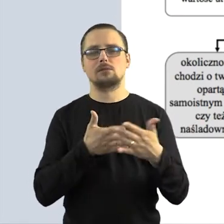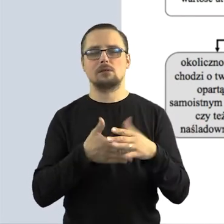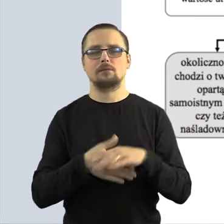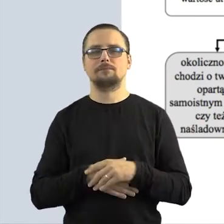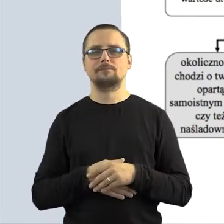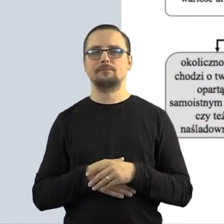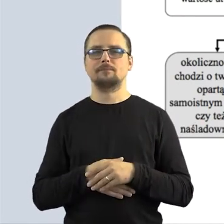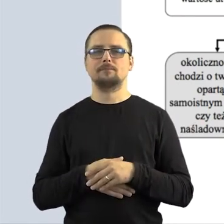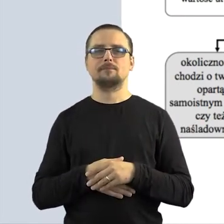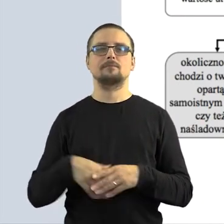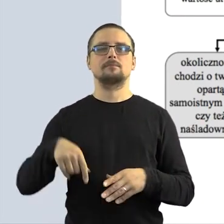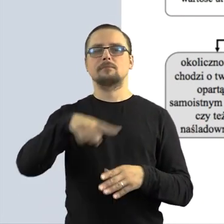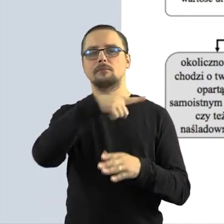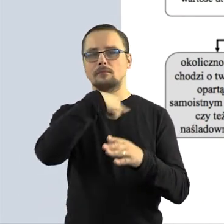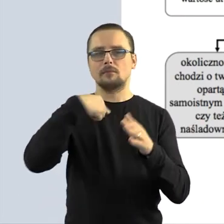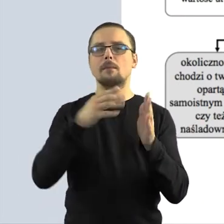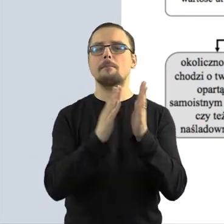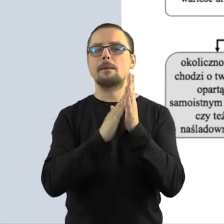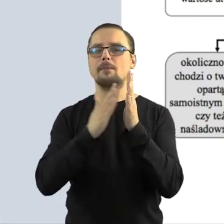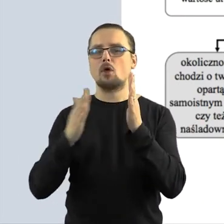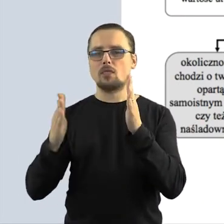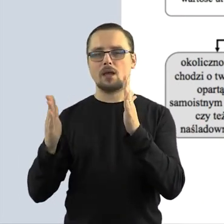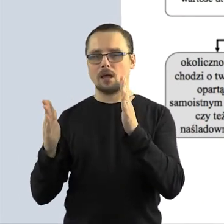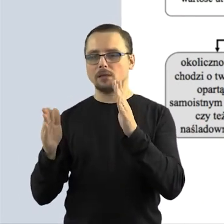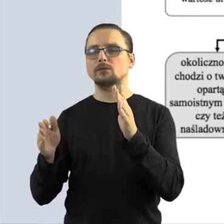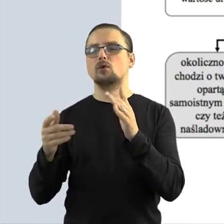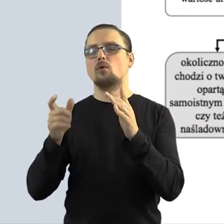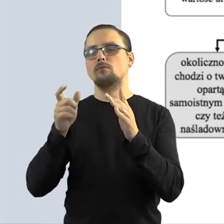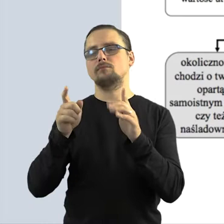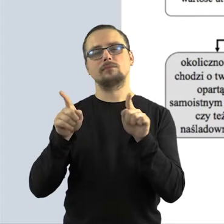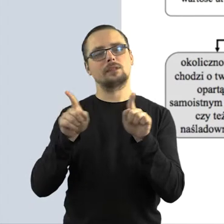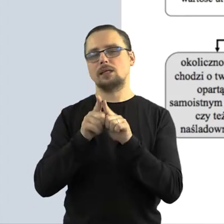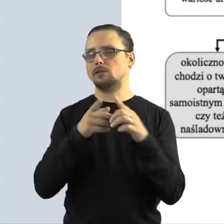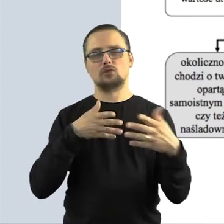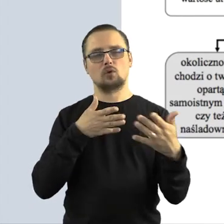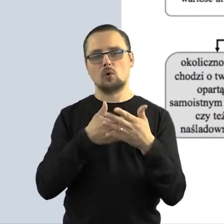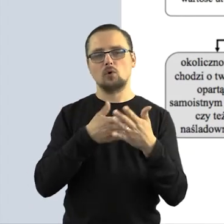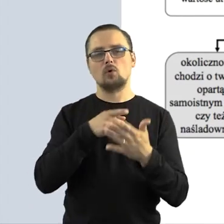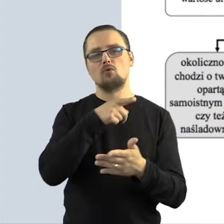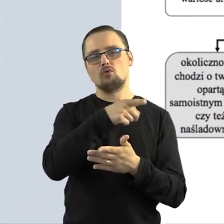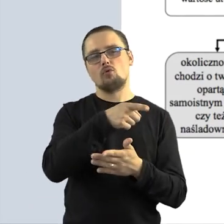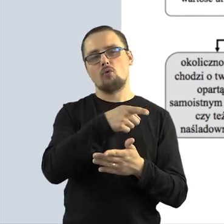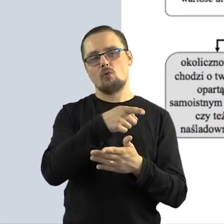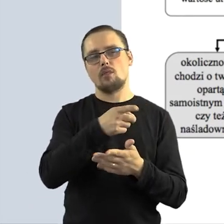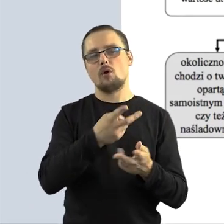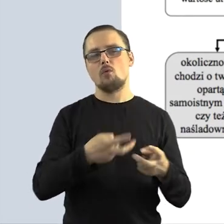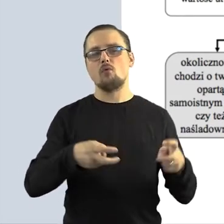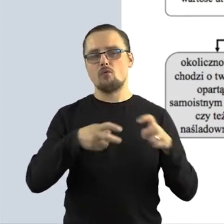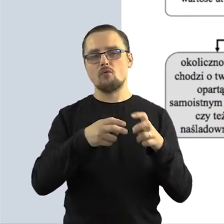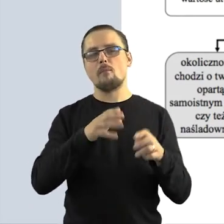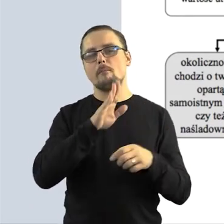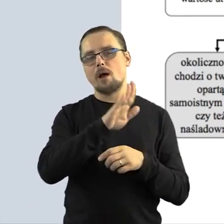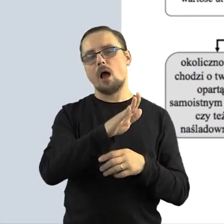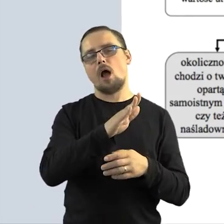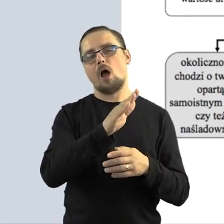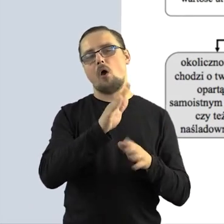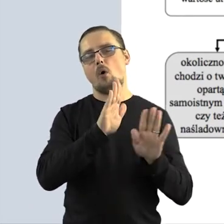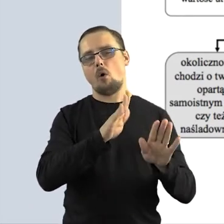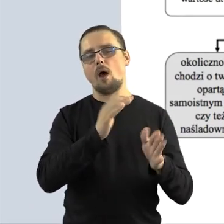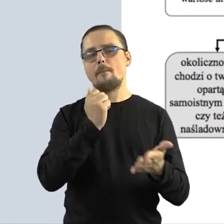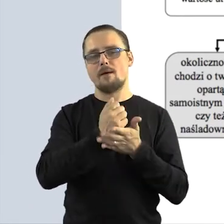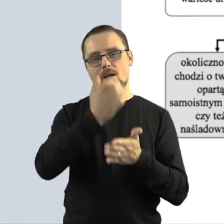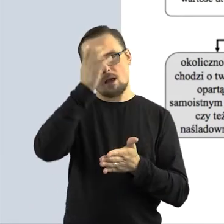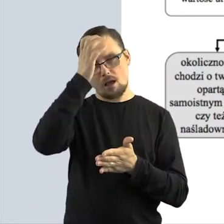oceniać jako bibliotekarkom i bibliotekarzom, czy dany utwór zasługuje na ochronę prawne autorską, czy nie. Jeśli coś jest